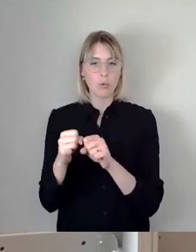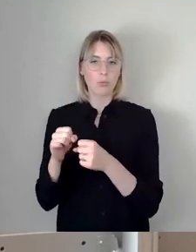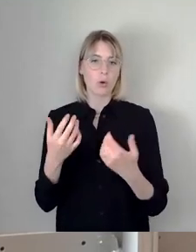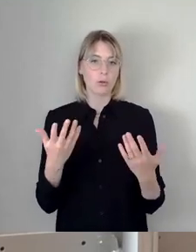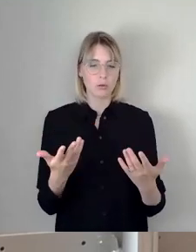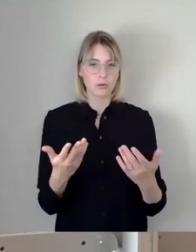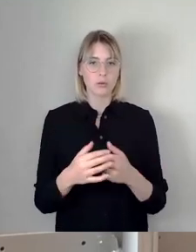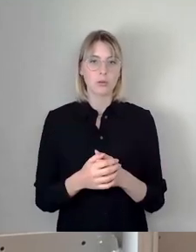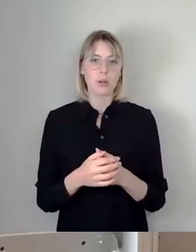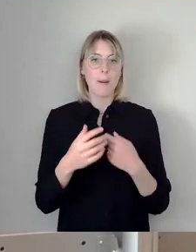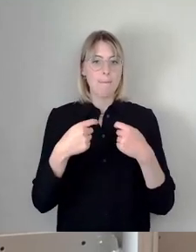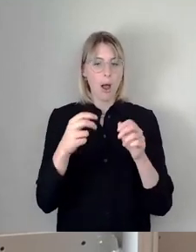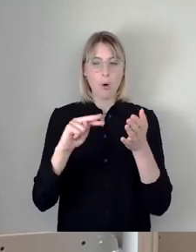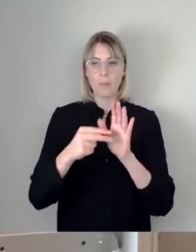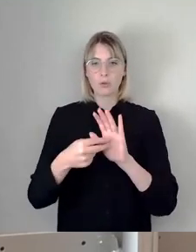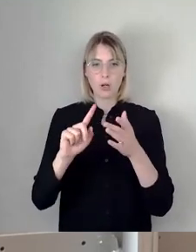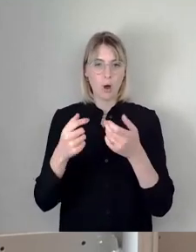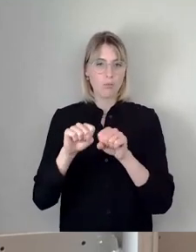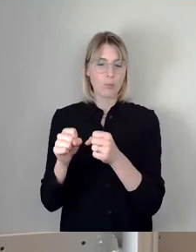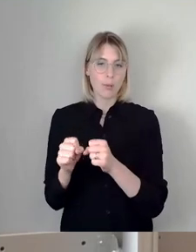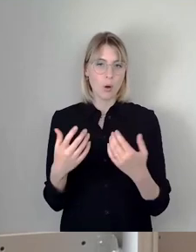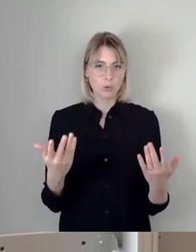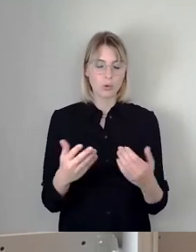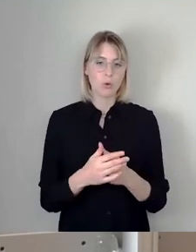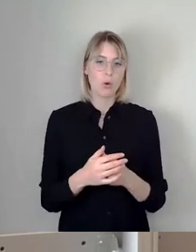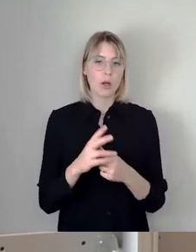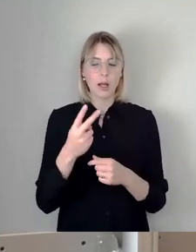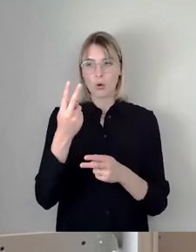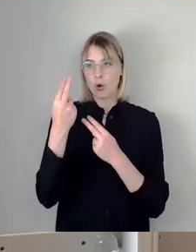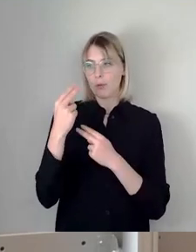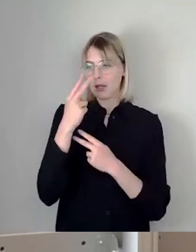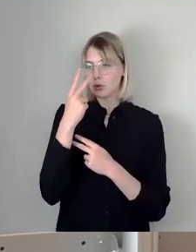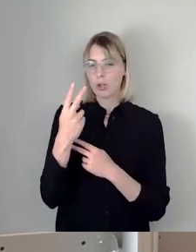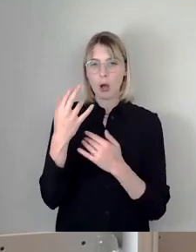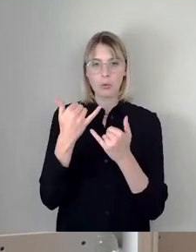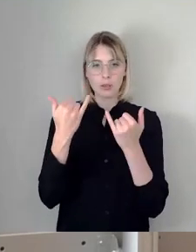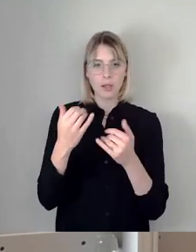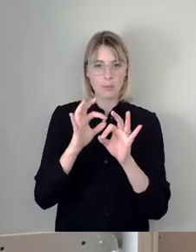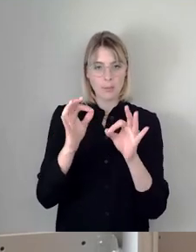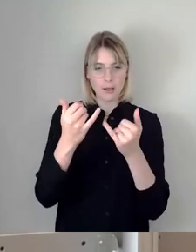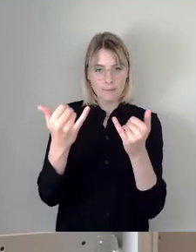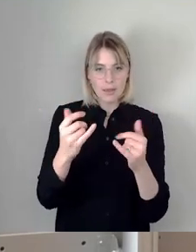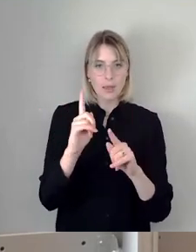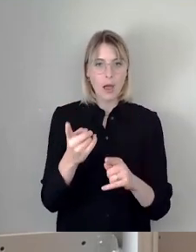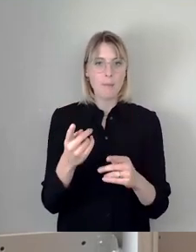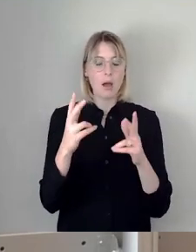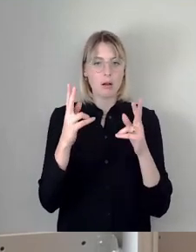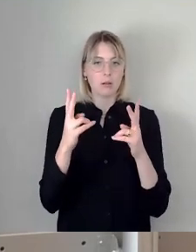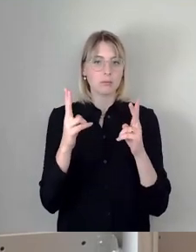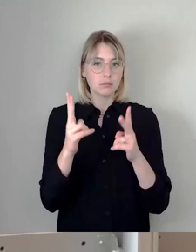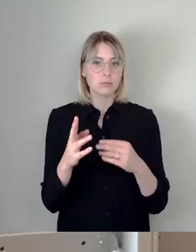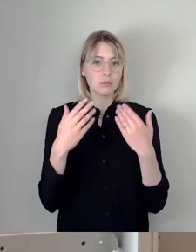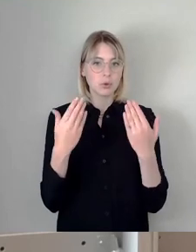Kann man im Prinzip alles im Rückspiegel versuchen, nach vorne zu bringen, aber ist auch nicht unbedingt jetzt, wenn wir sagen,